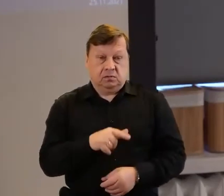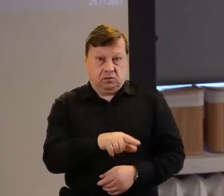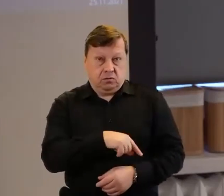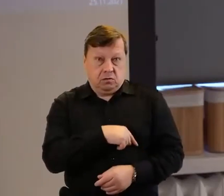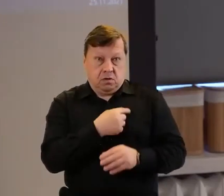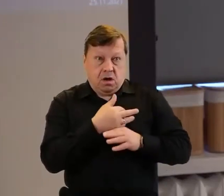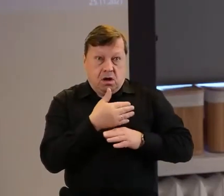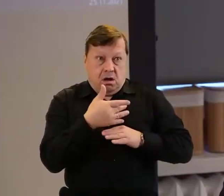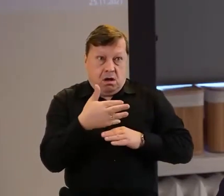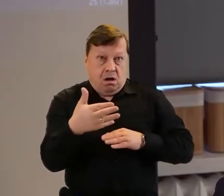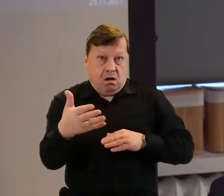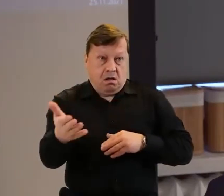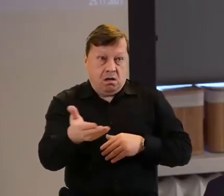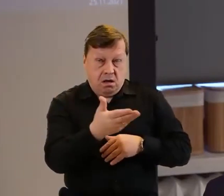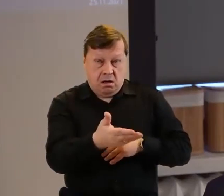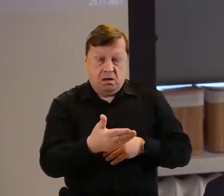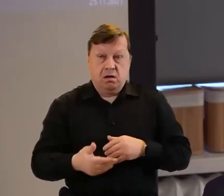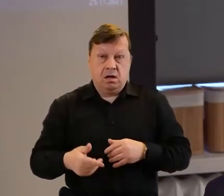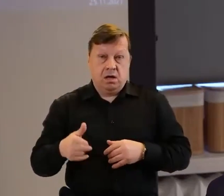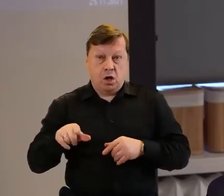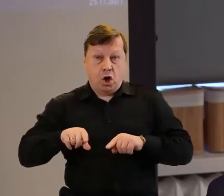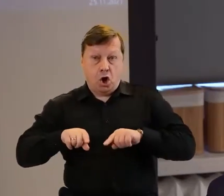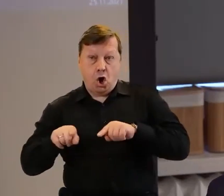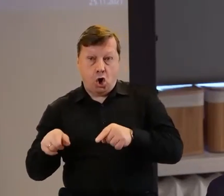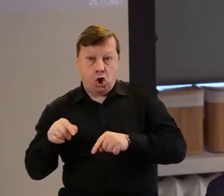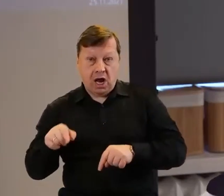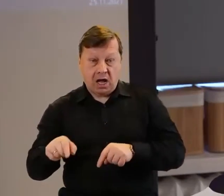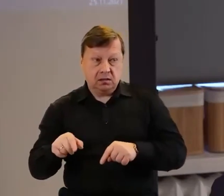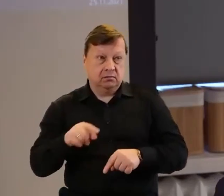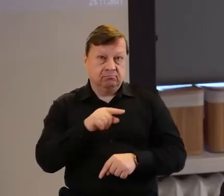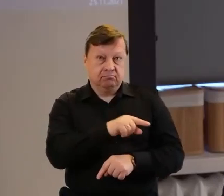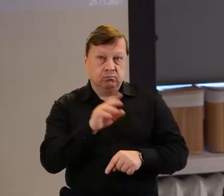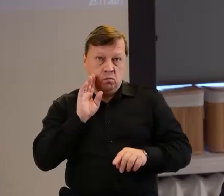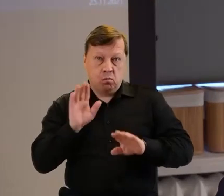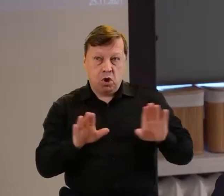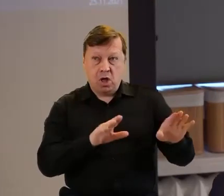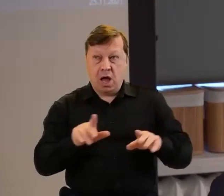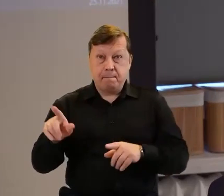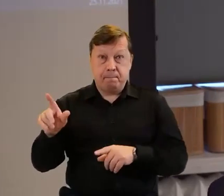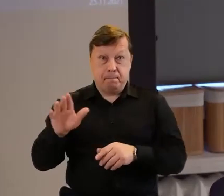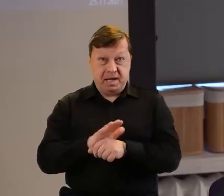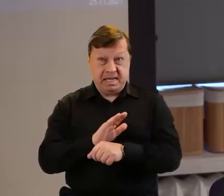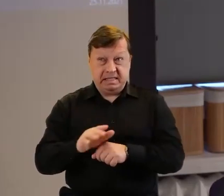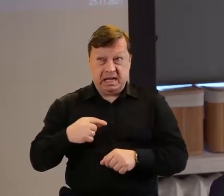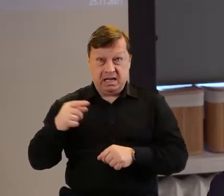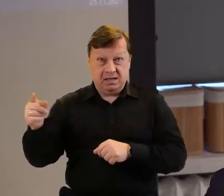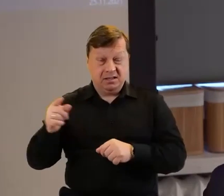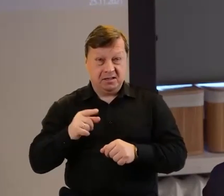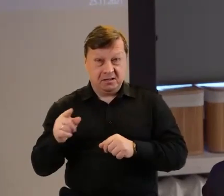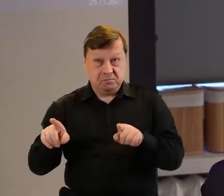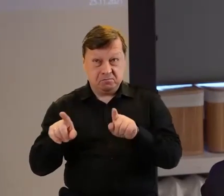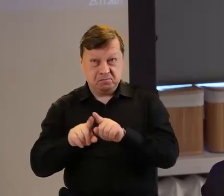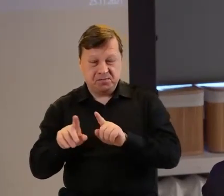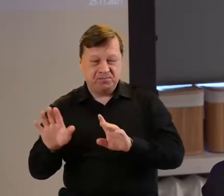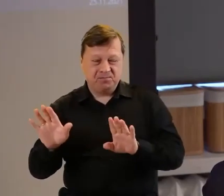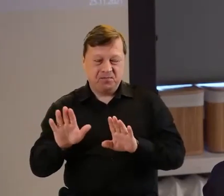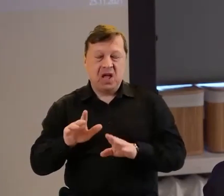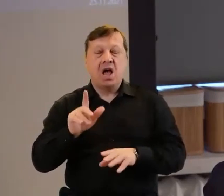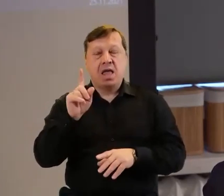Benedyktynom bliżej do organizacji niż tego biznesu, jeżeli już to biznesu ekonomii społecznej.